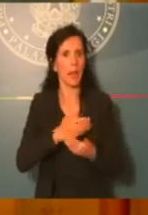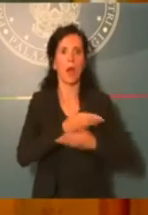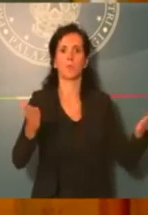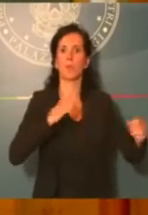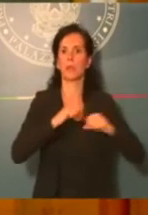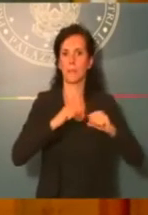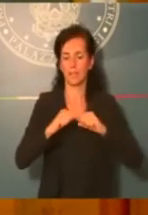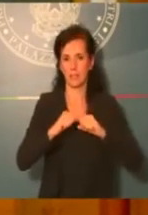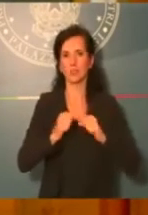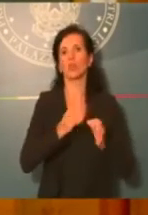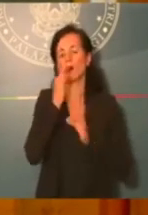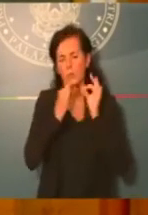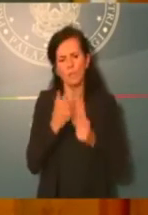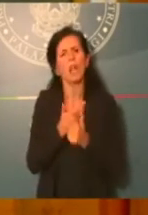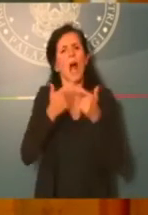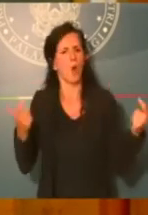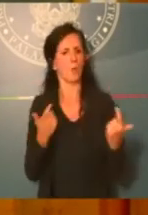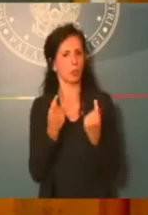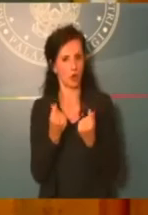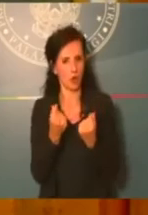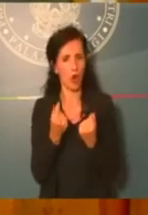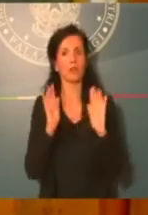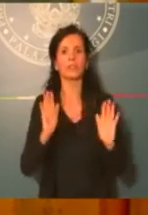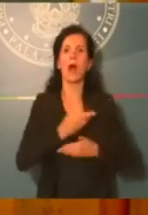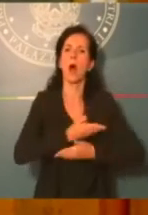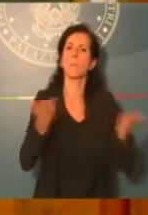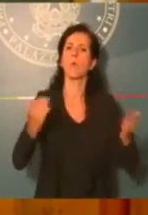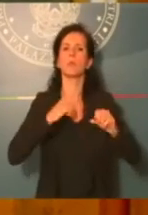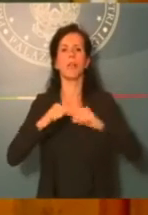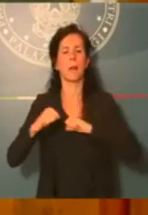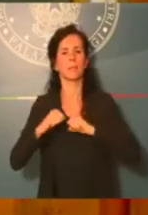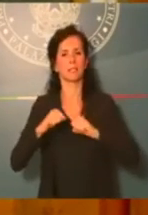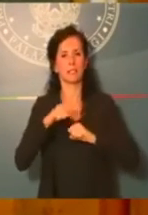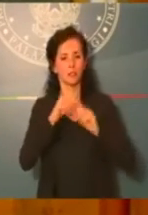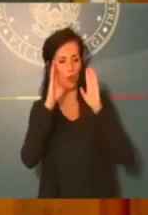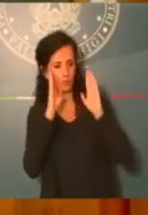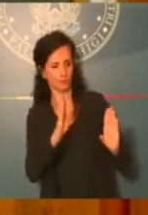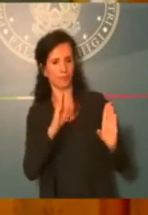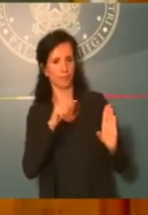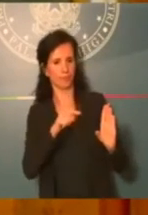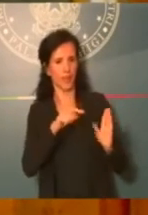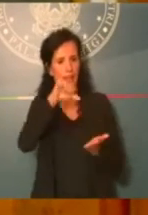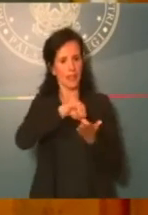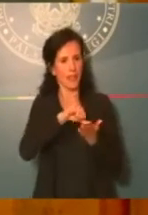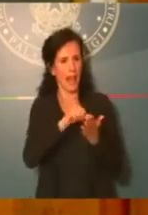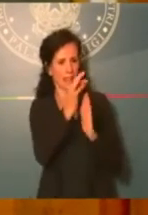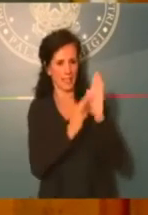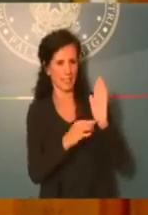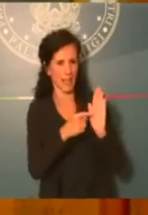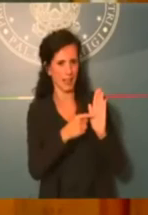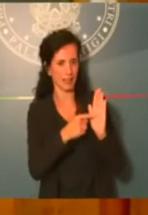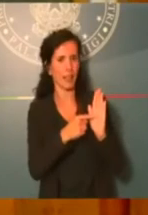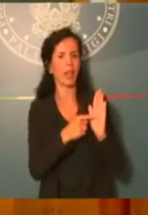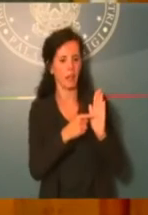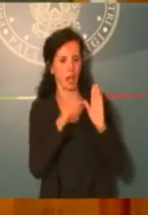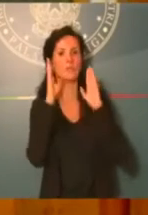un aumento dei costi, ma significa soprattutto che la pubblica amministrazione si deve dedicare a gestire i data center, non si deve dedicare alla sua